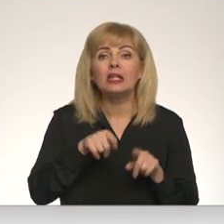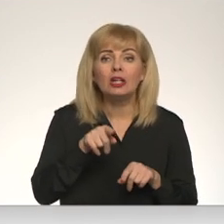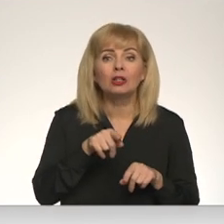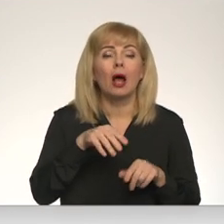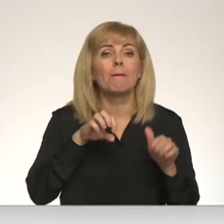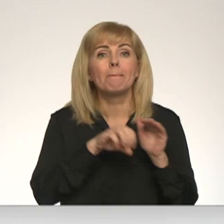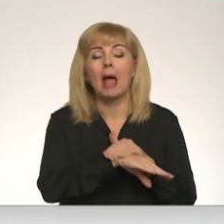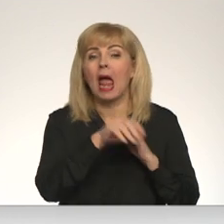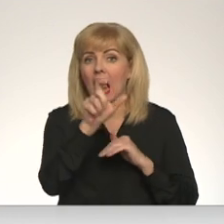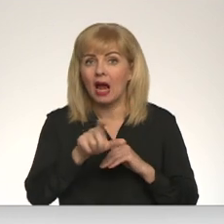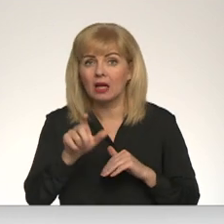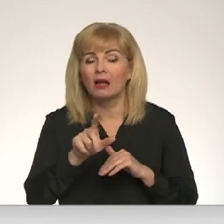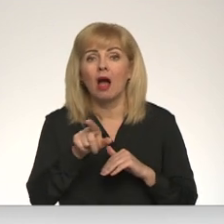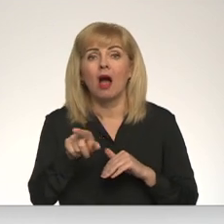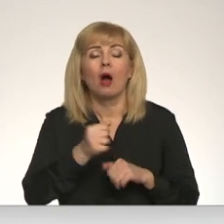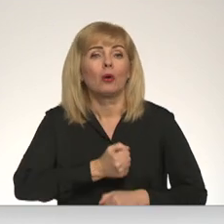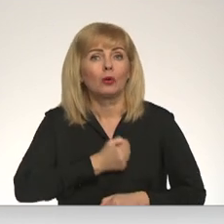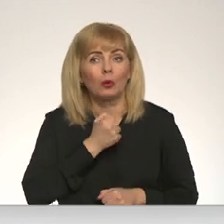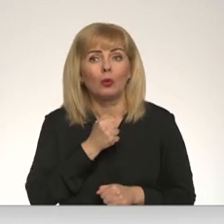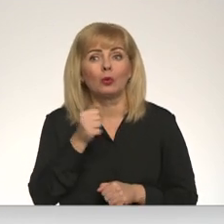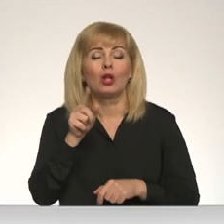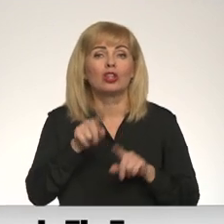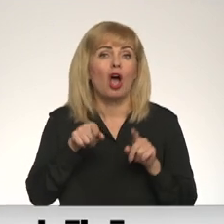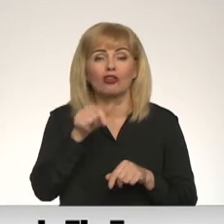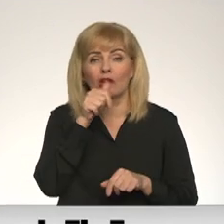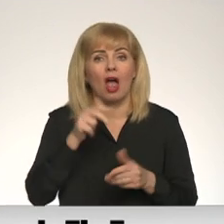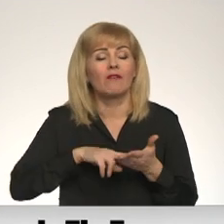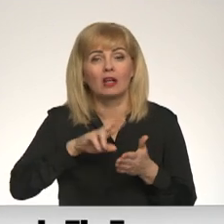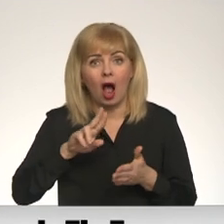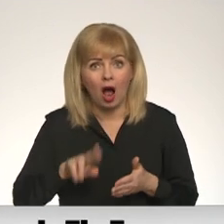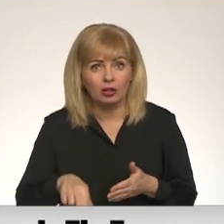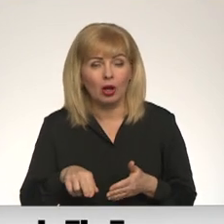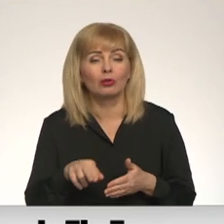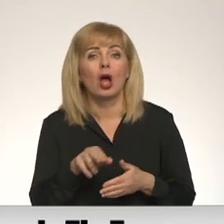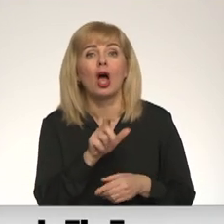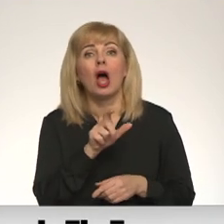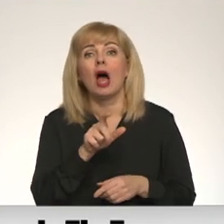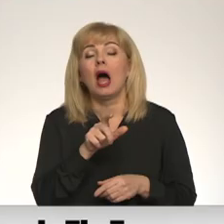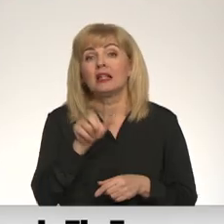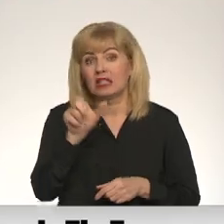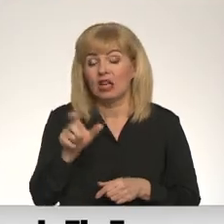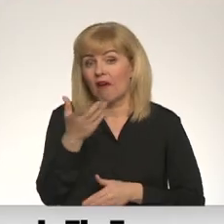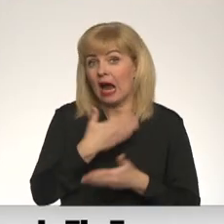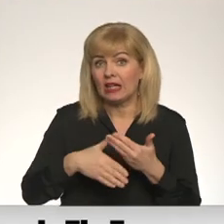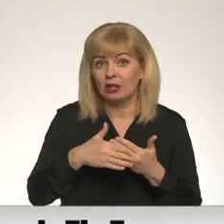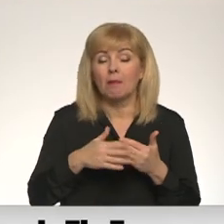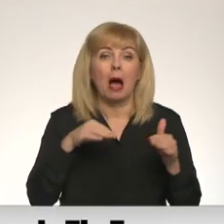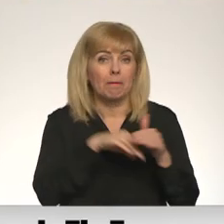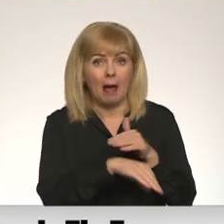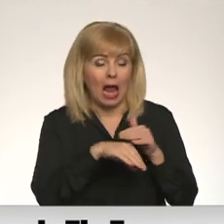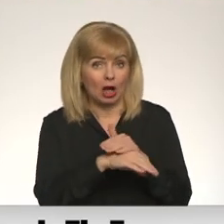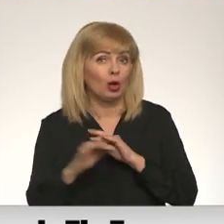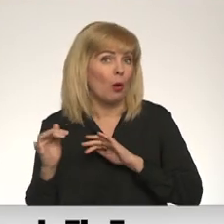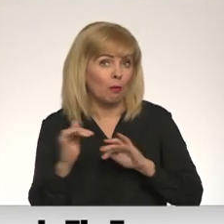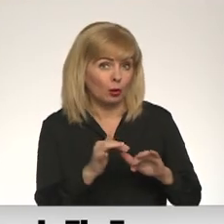ļoti grūti, ne, es nevaru tā kļauties. Šobrīd ir gatava bēga. Cilvēka ar invalidātu lielajā bēgļa plūsmā